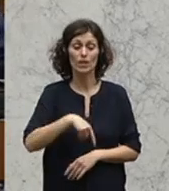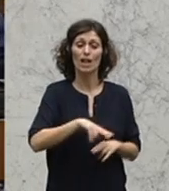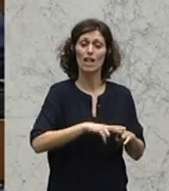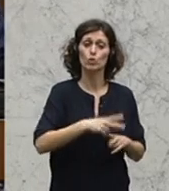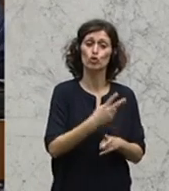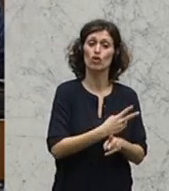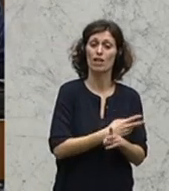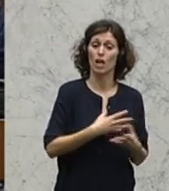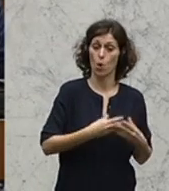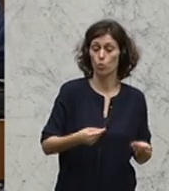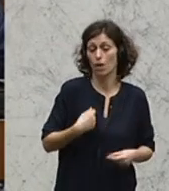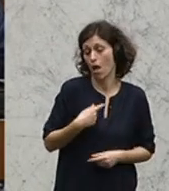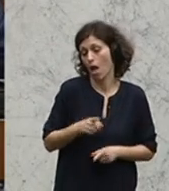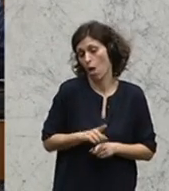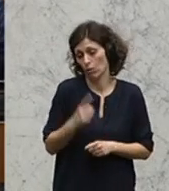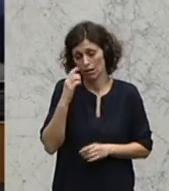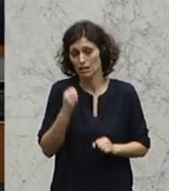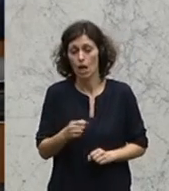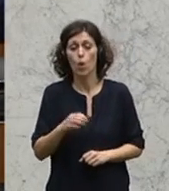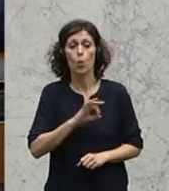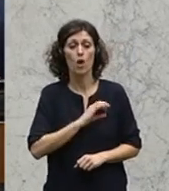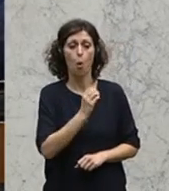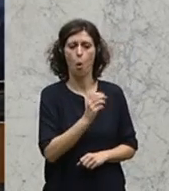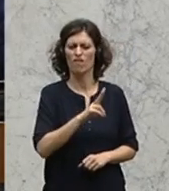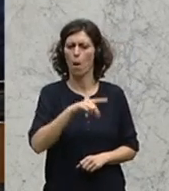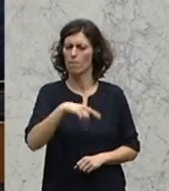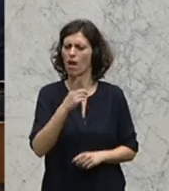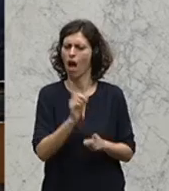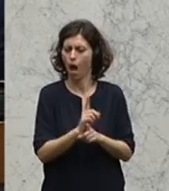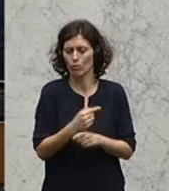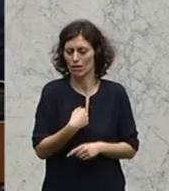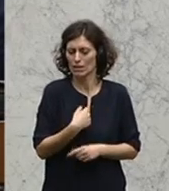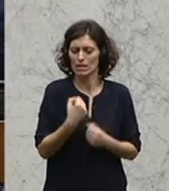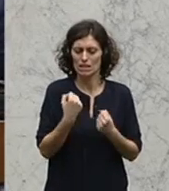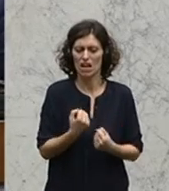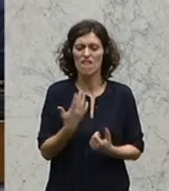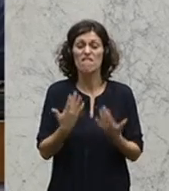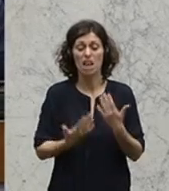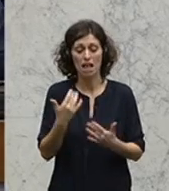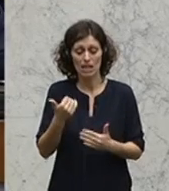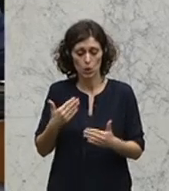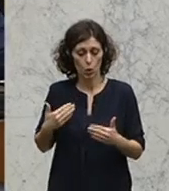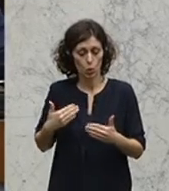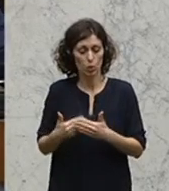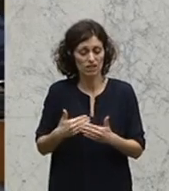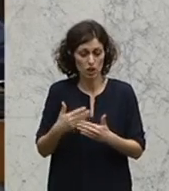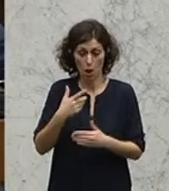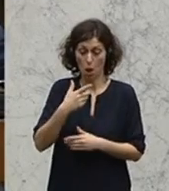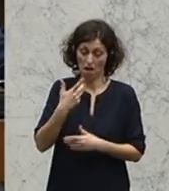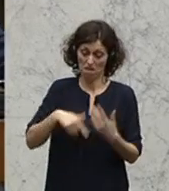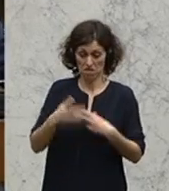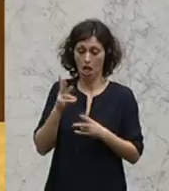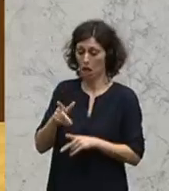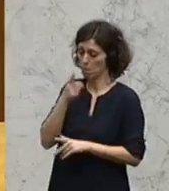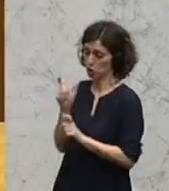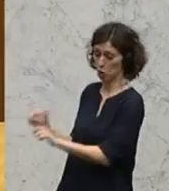Lösungen, da bin ich auch überzeugt davon, auch die Kollegen von der ÖVP, ich bin wirklich überzeugt davon, man mag vielleicht kurzfristig die Menschen von Österreich fernhalten,